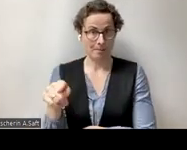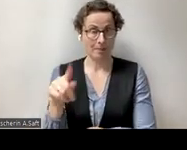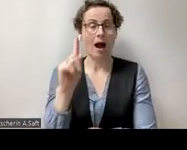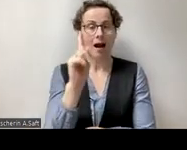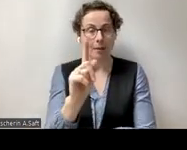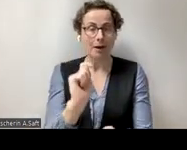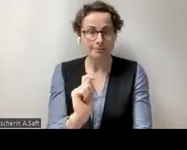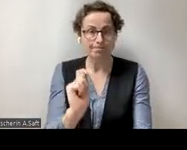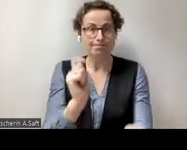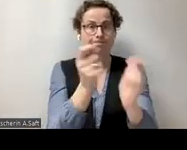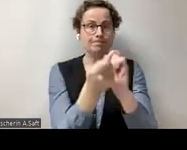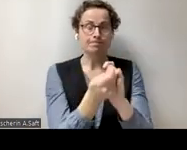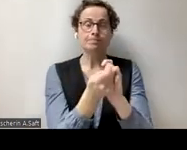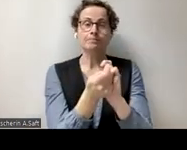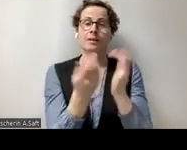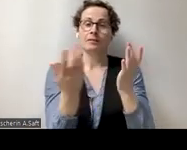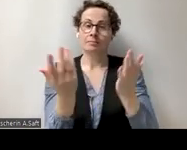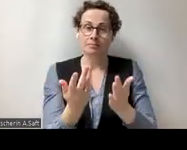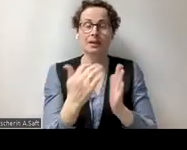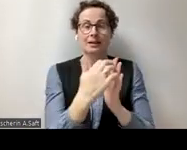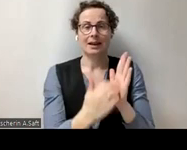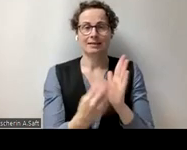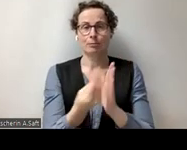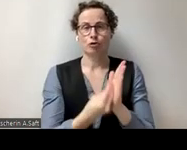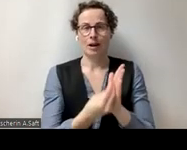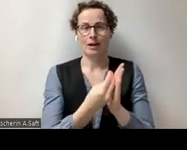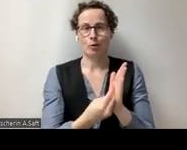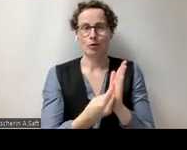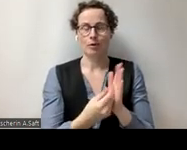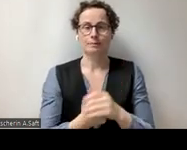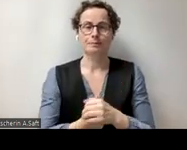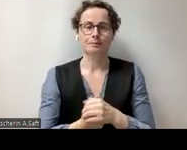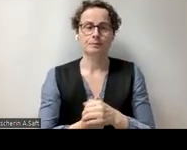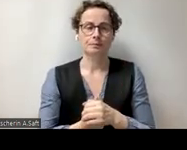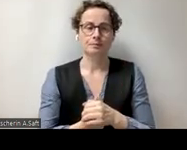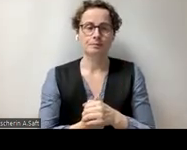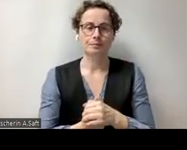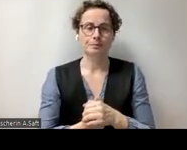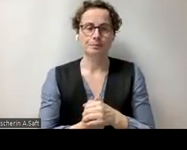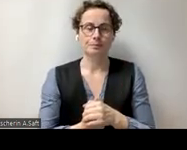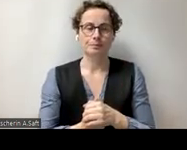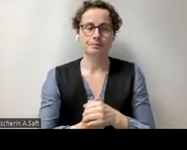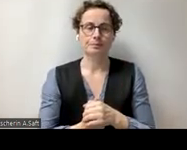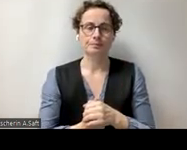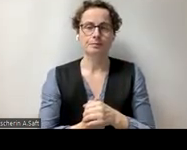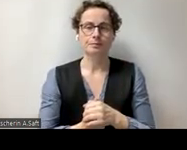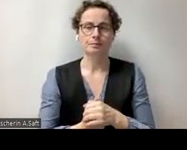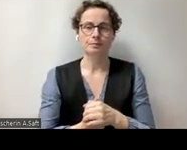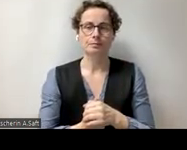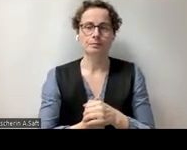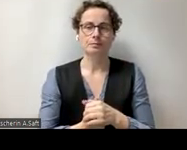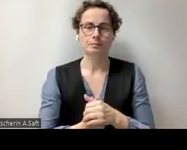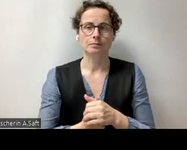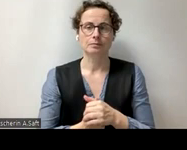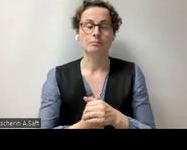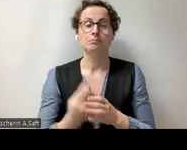textlich beschreiben, damit sie barrierefrei sind. Jetzt kann man entweder hier